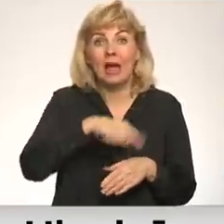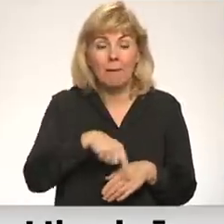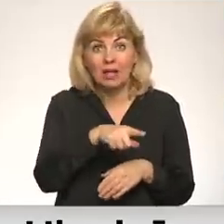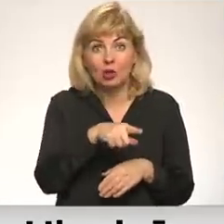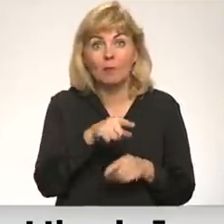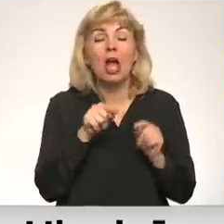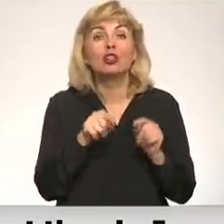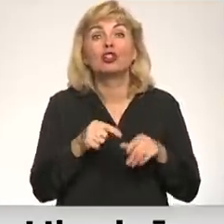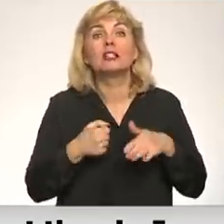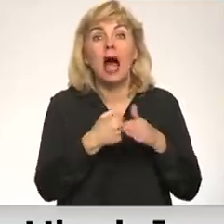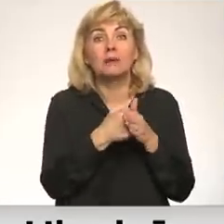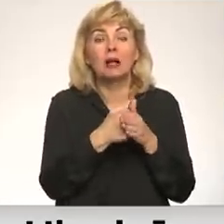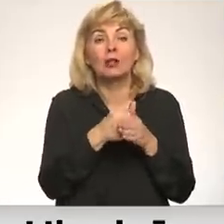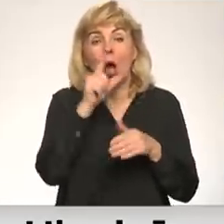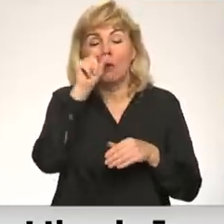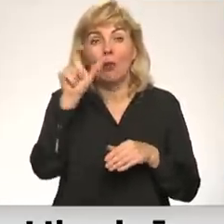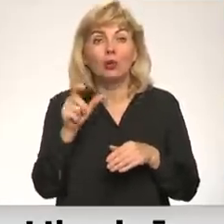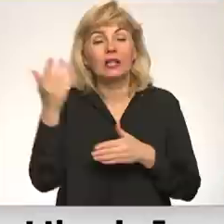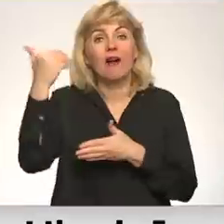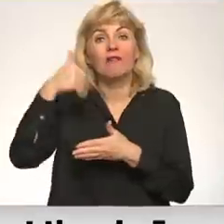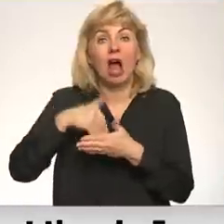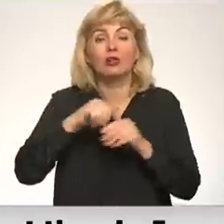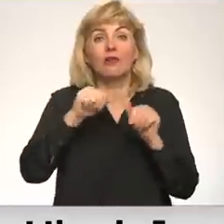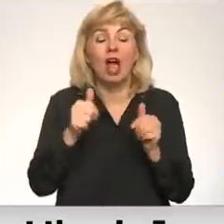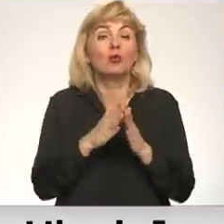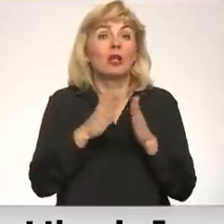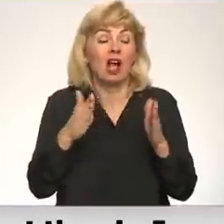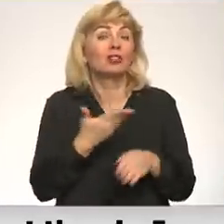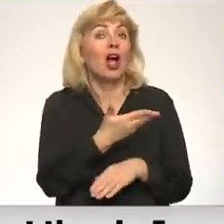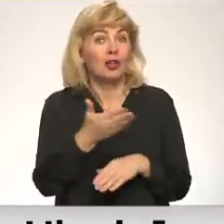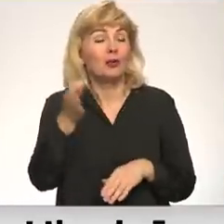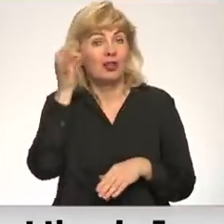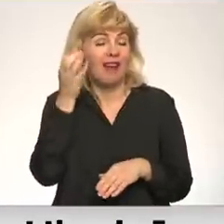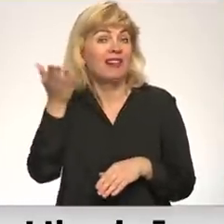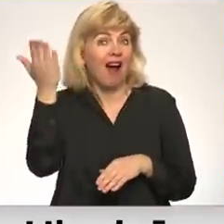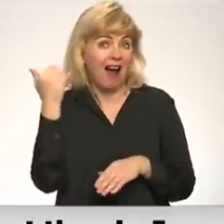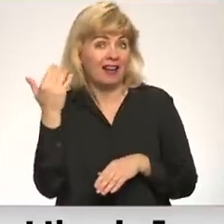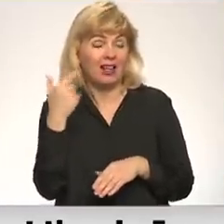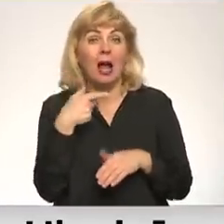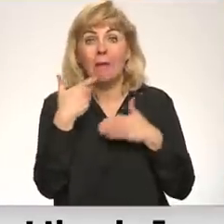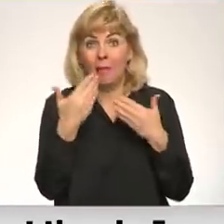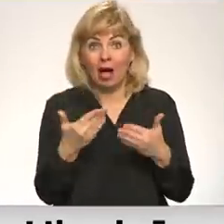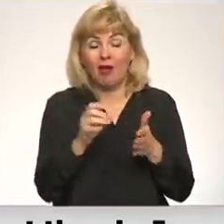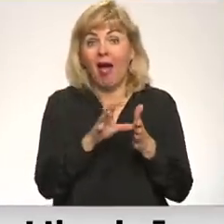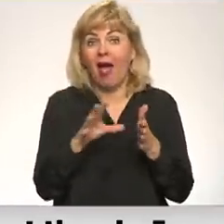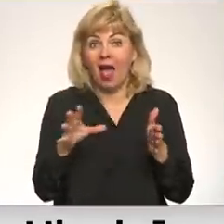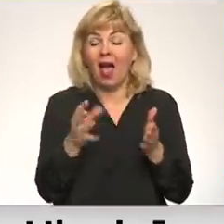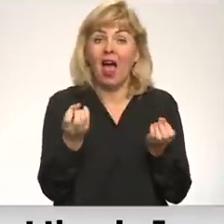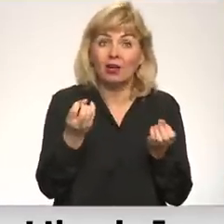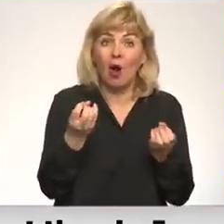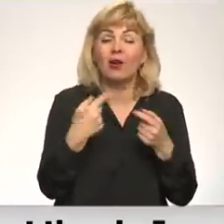to šis atbalsts Putinam vēsturiski ir veidojies liels un atceramies, ka saulēk, pateicoties energoresursiem,